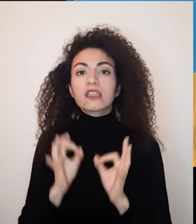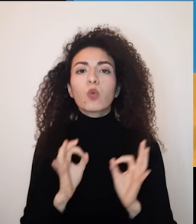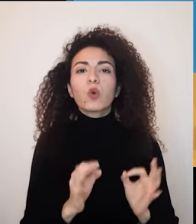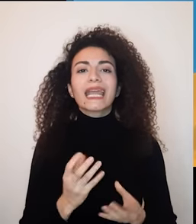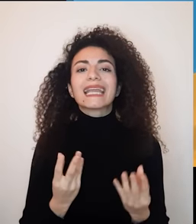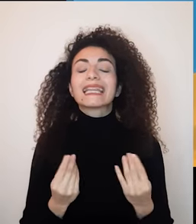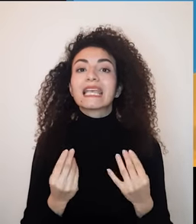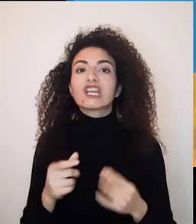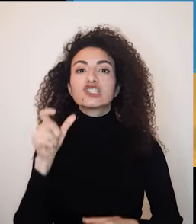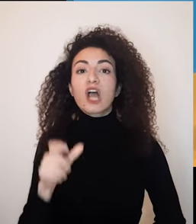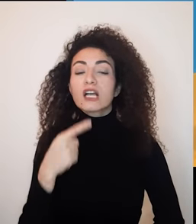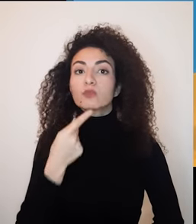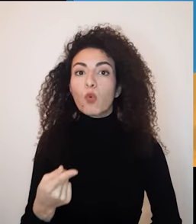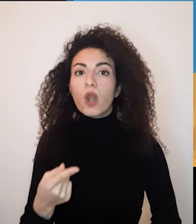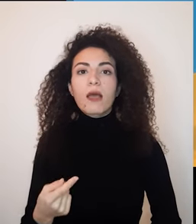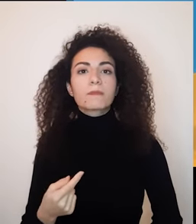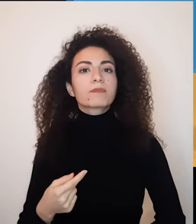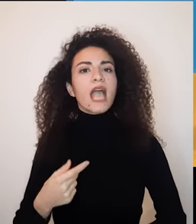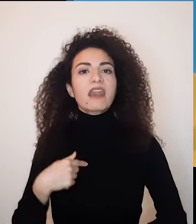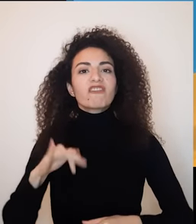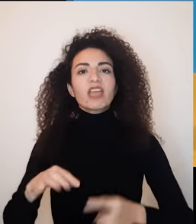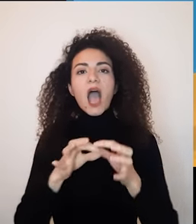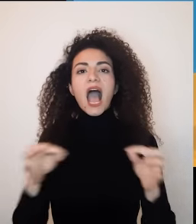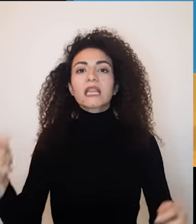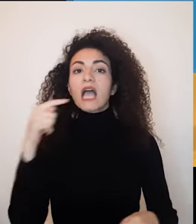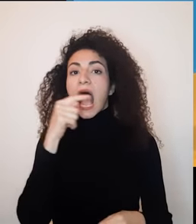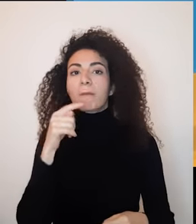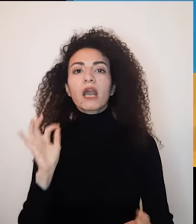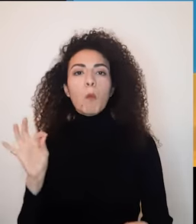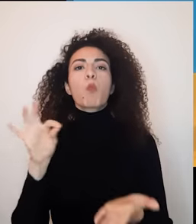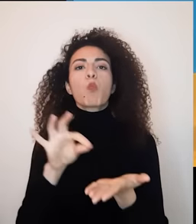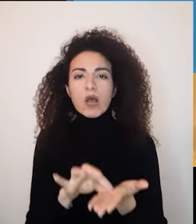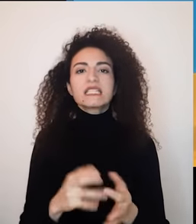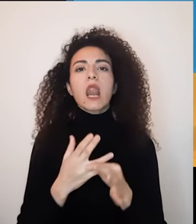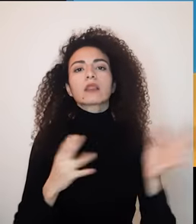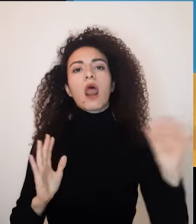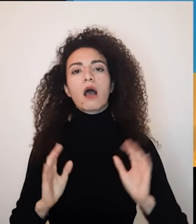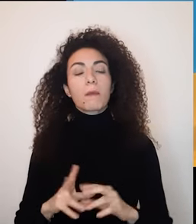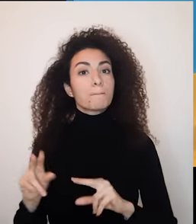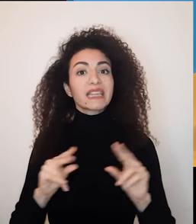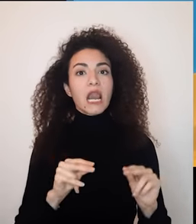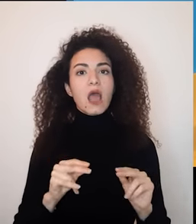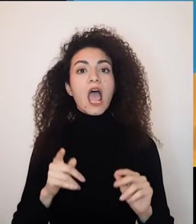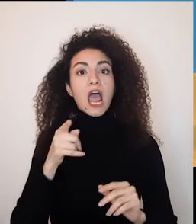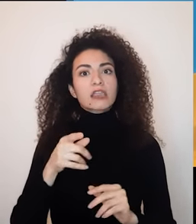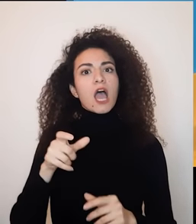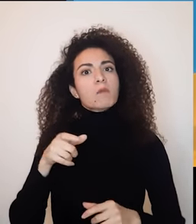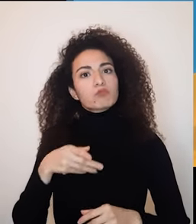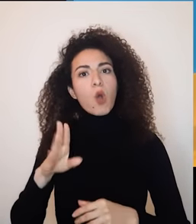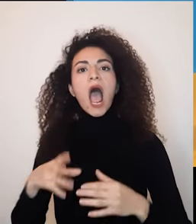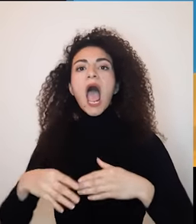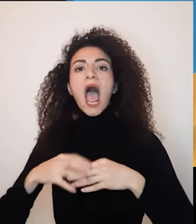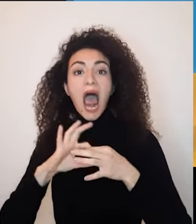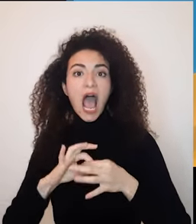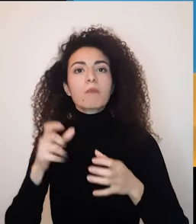ضروري إنه يقول كل طرف للآخر شو هي الأمور اللي بتشكله خط أحمر ولي يمكن إنه تؤدي إلى الطلاق مثلاً